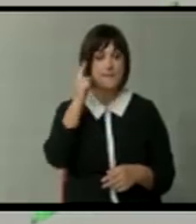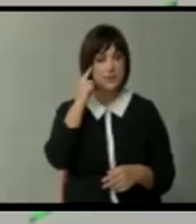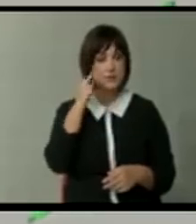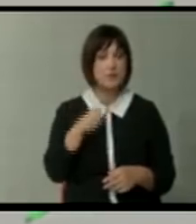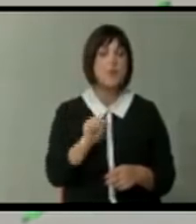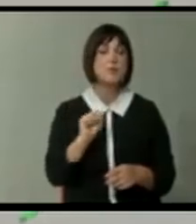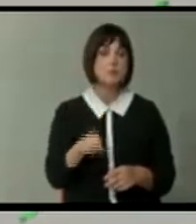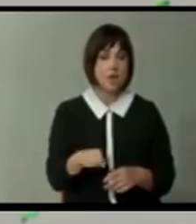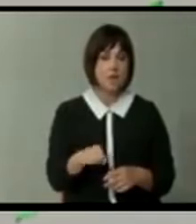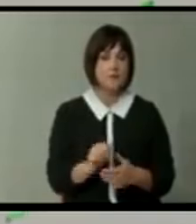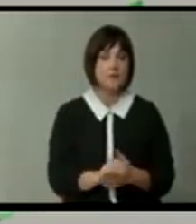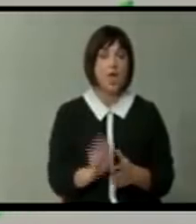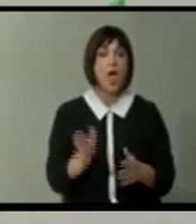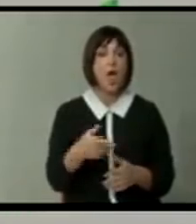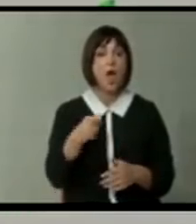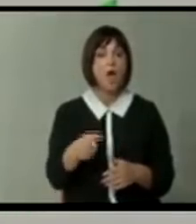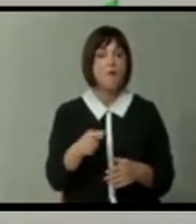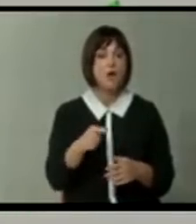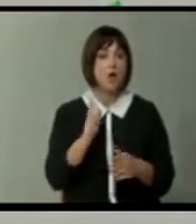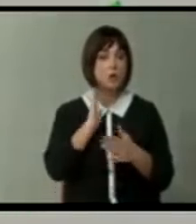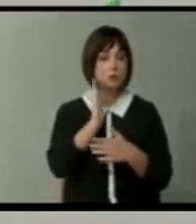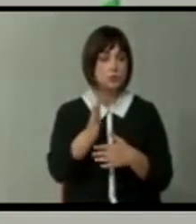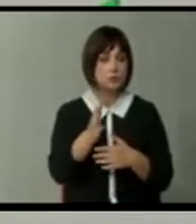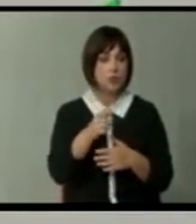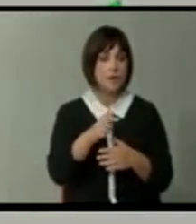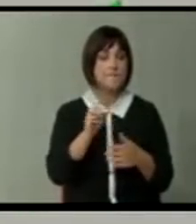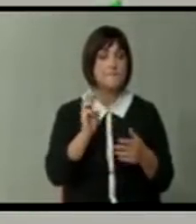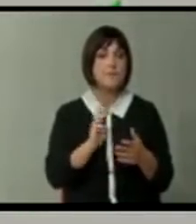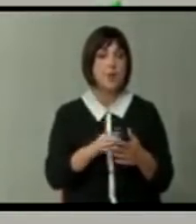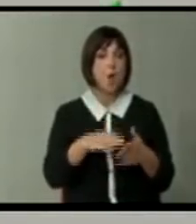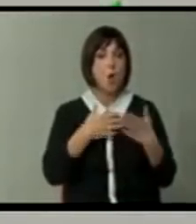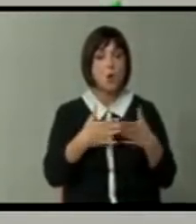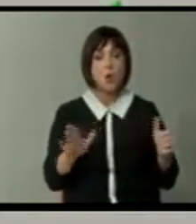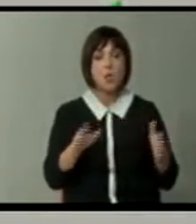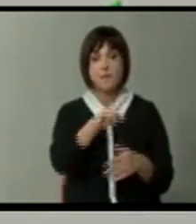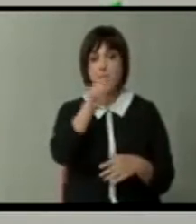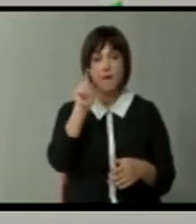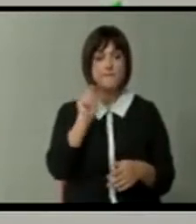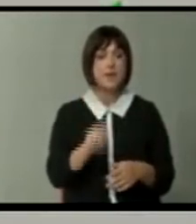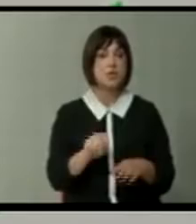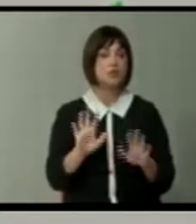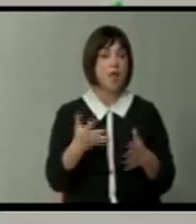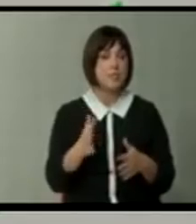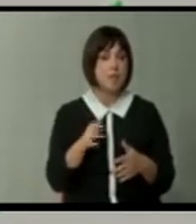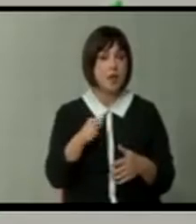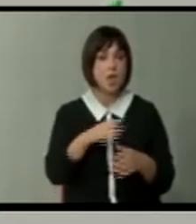одговорде да. Ако ото се отиде, меритократски голем праќалник дали